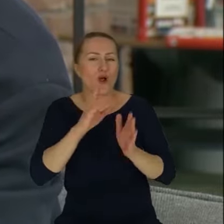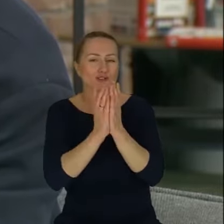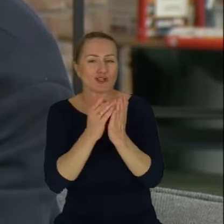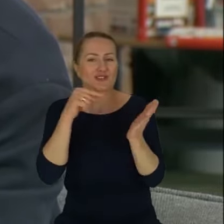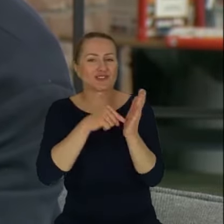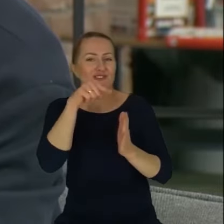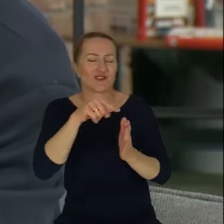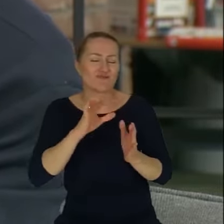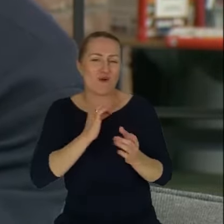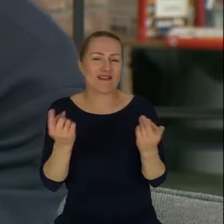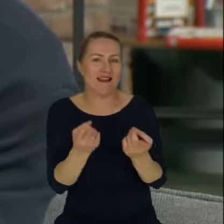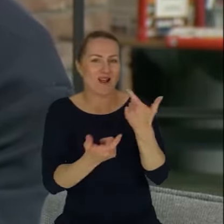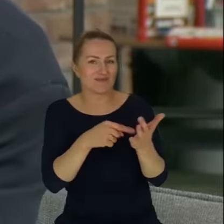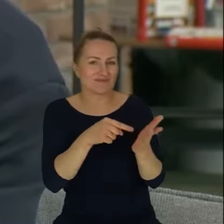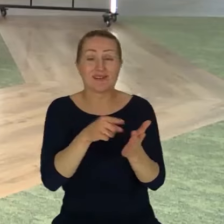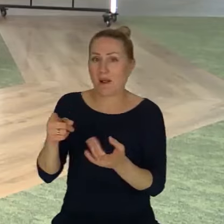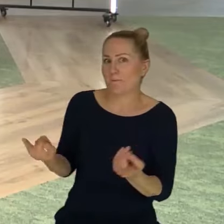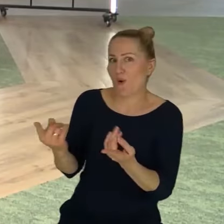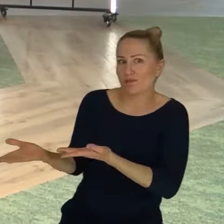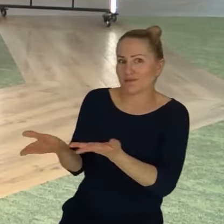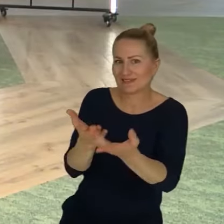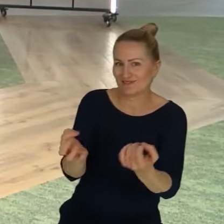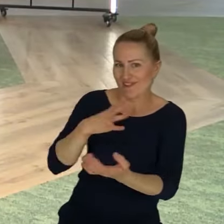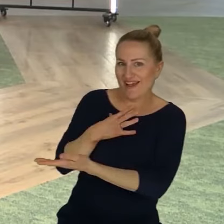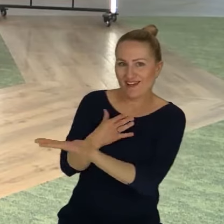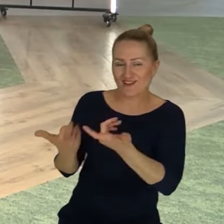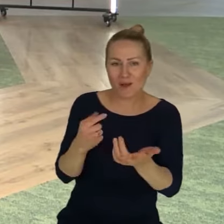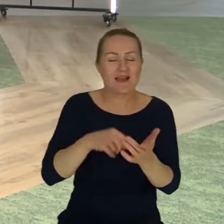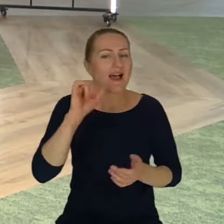Boże takich product placement. Anna Mierzyńska jest autorką takiego